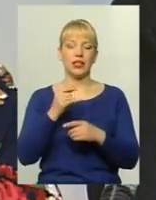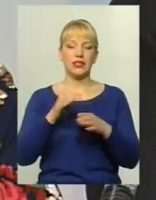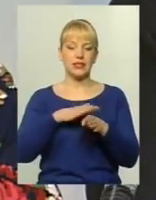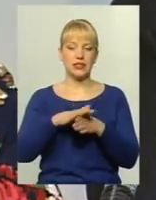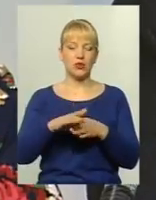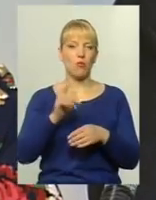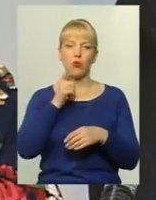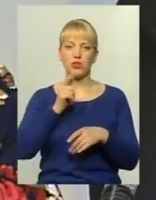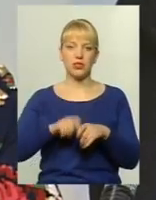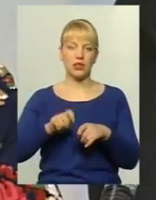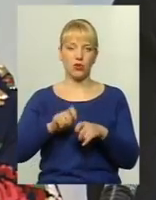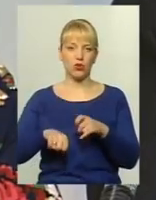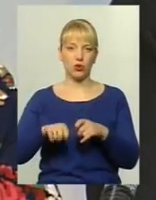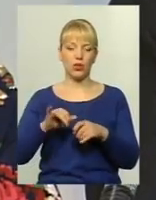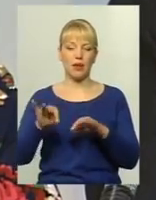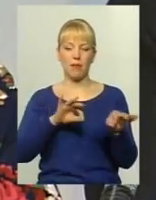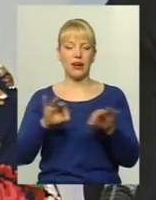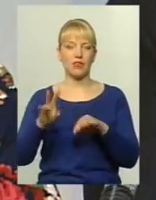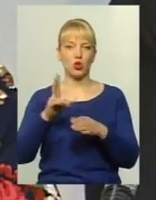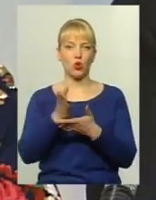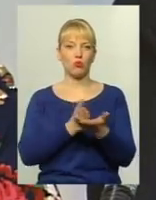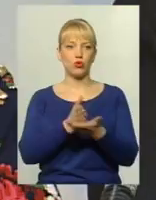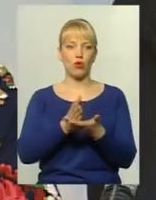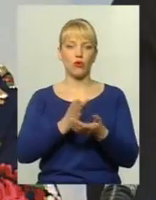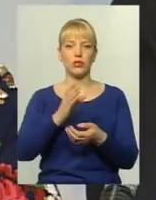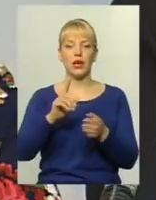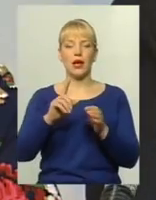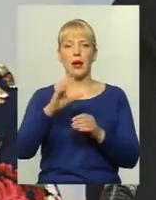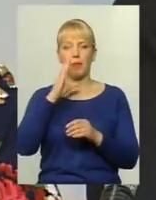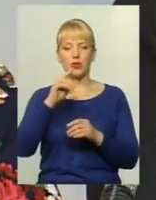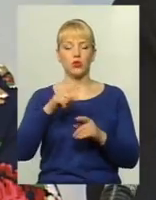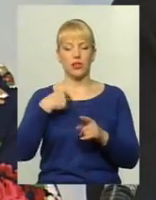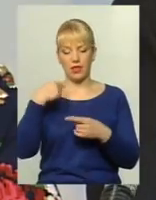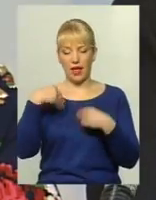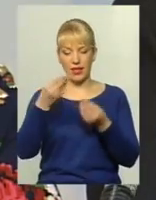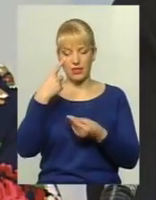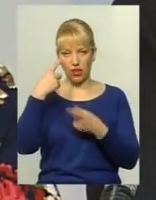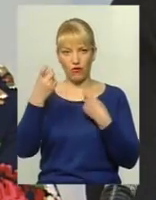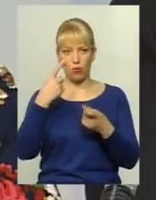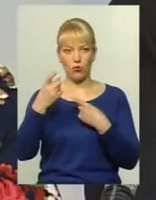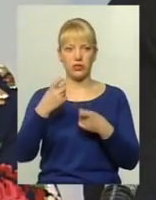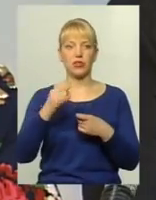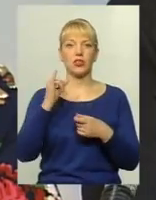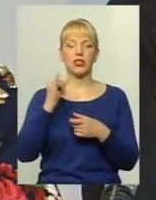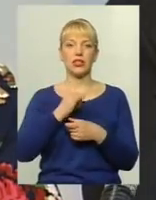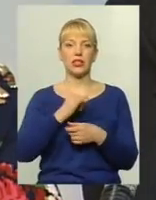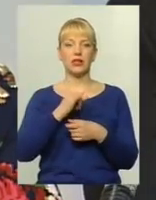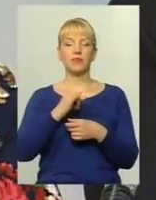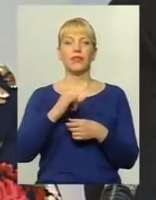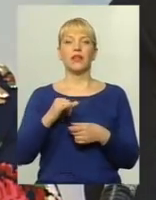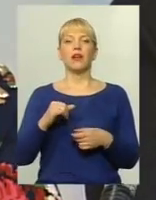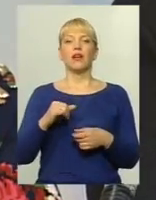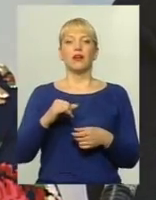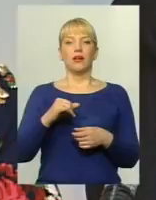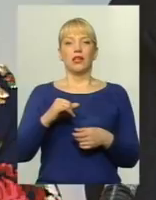постійний контроль Перевізникам, які обслуговують маршрути Надається інформація по усуненню даних недоліків І, відповідно, вживається